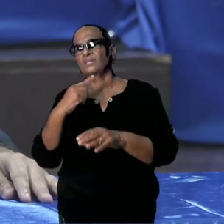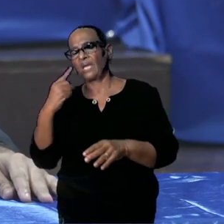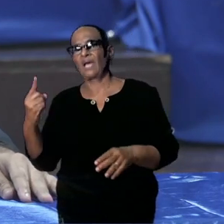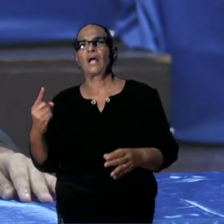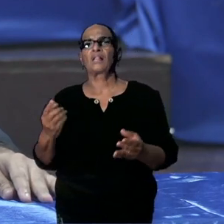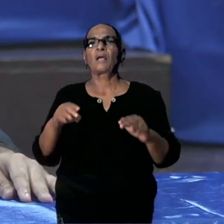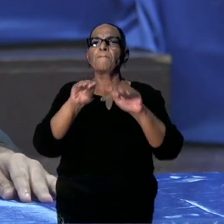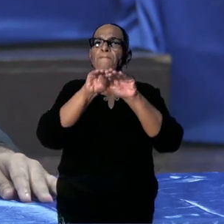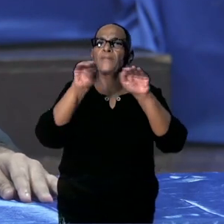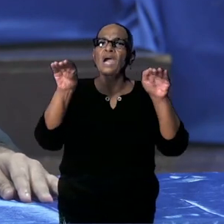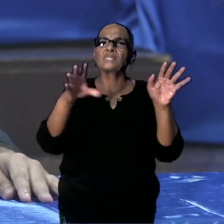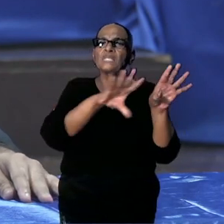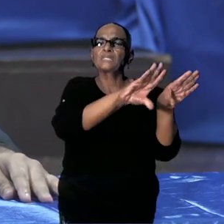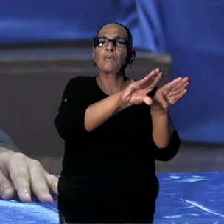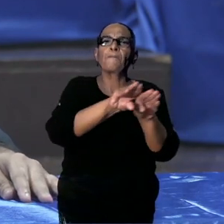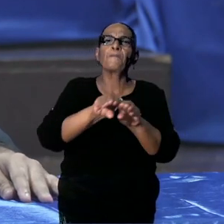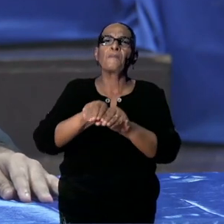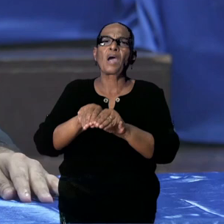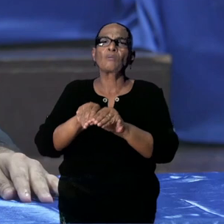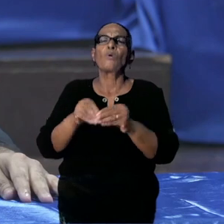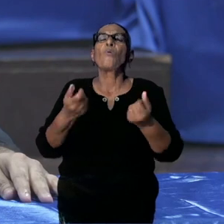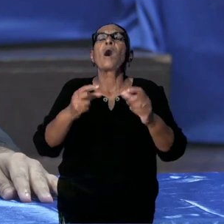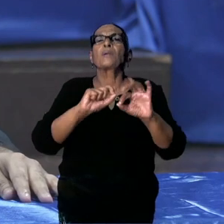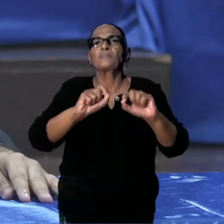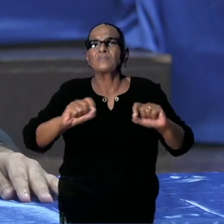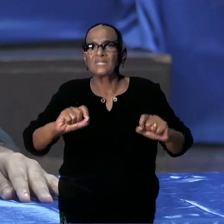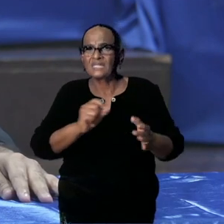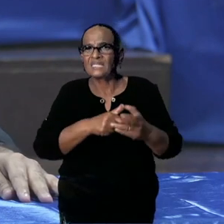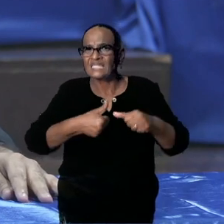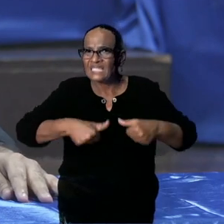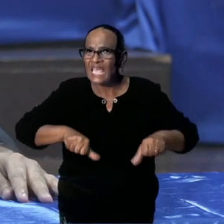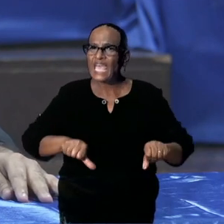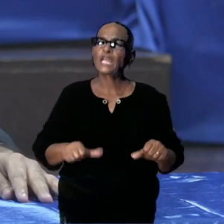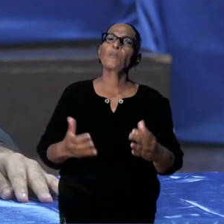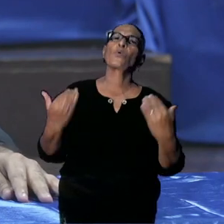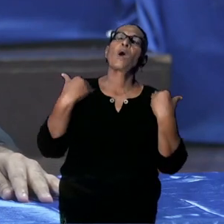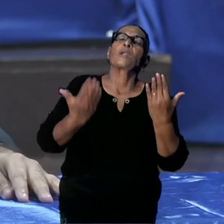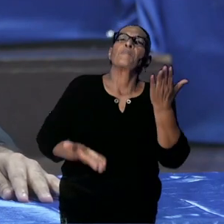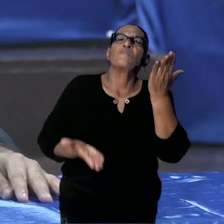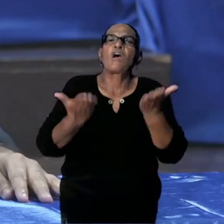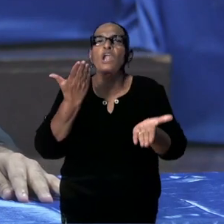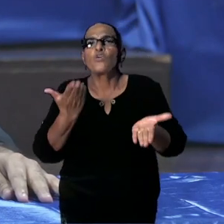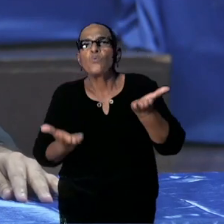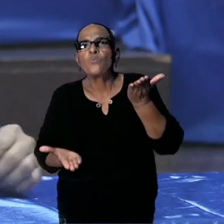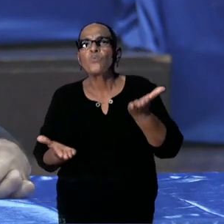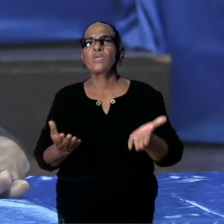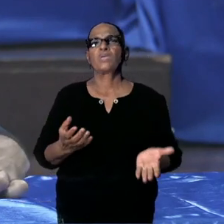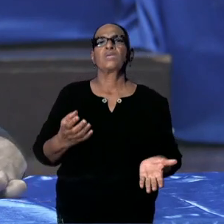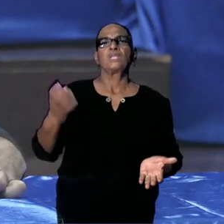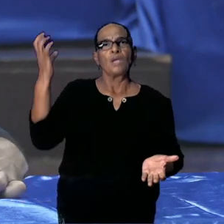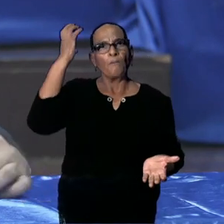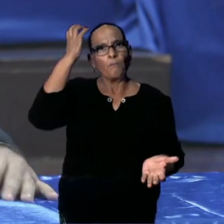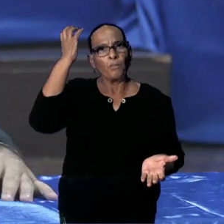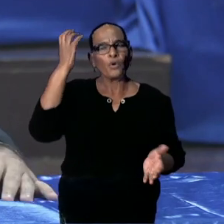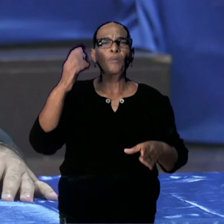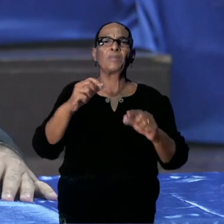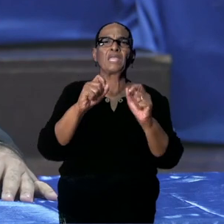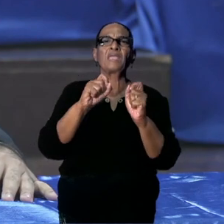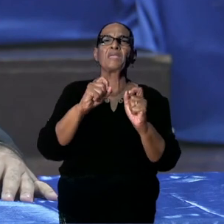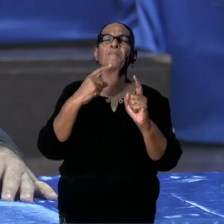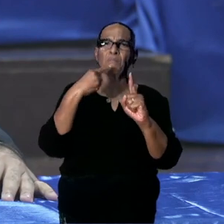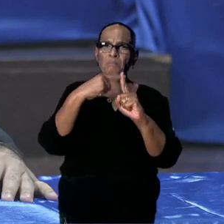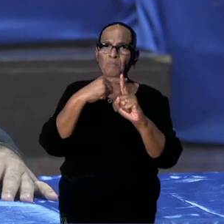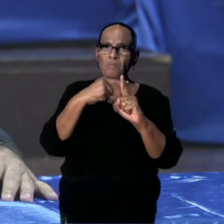we de maatregelen aanscherpen, op basis waarvan we evalueren. Active cases is niet op de